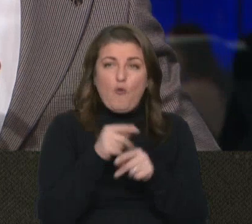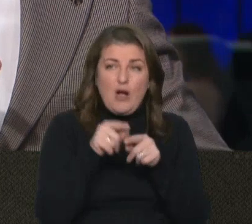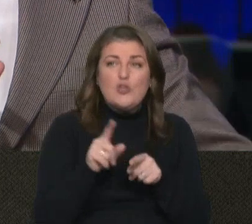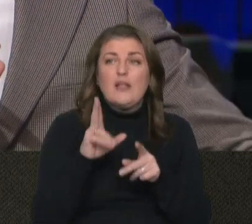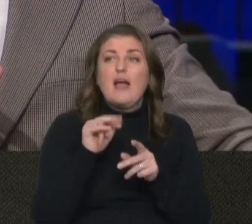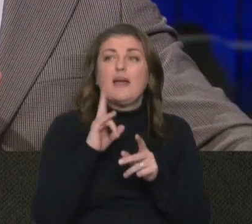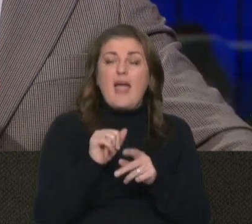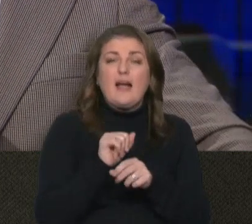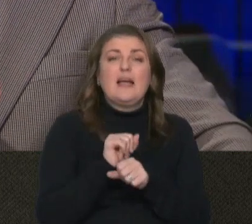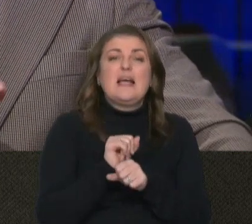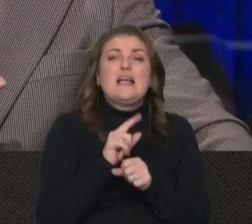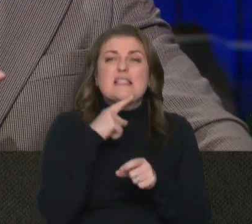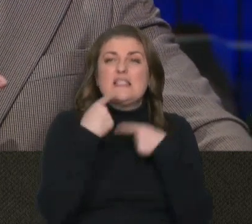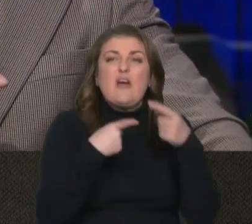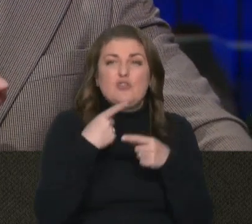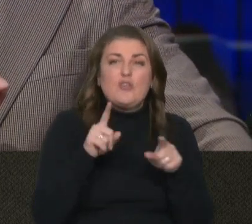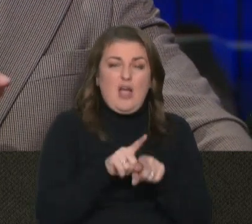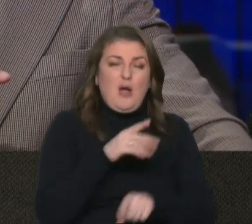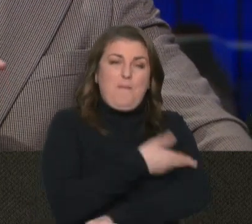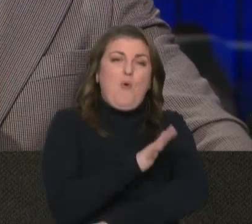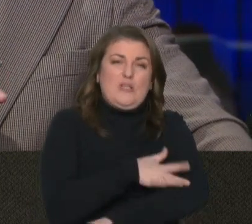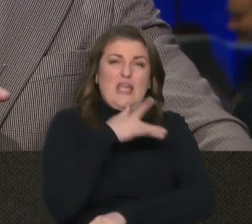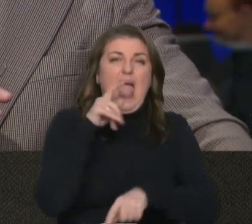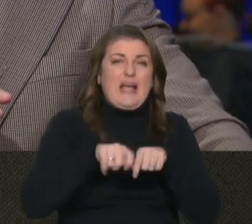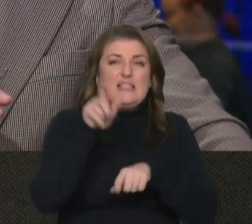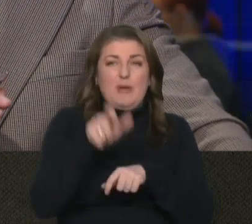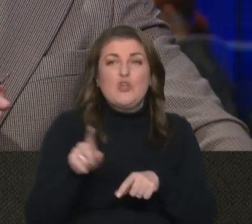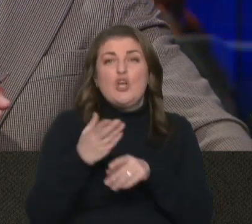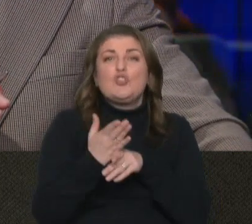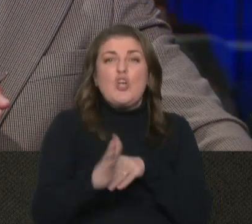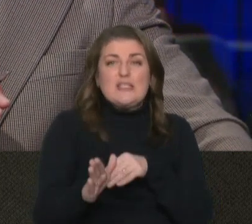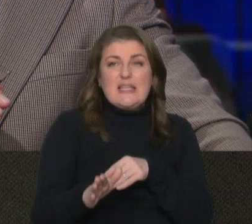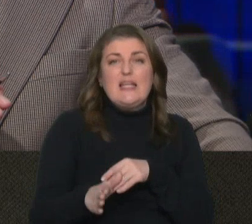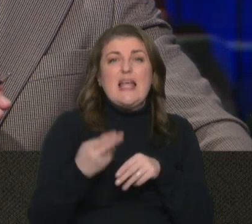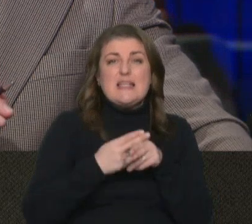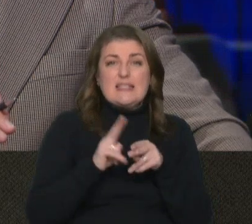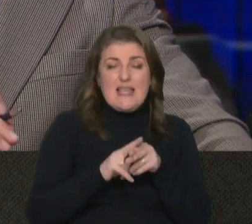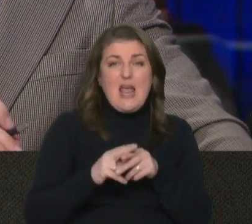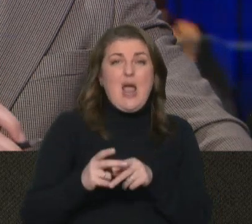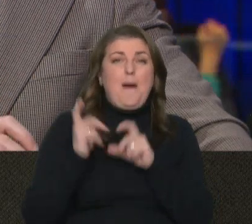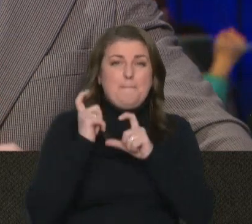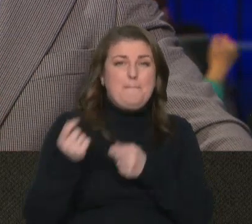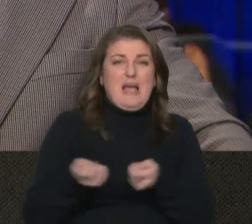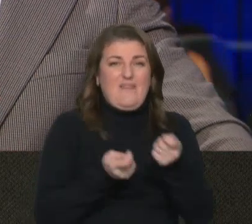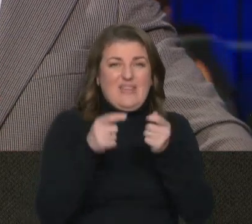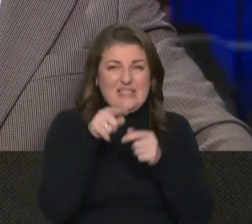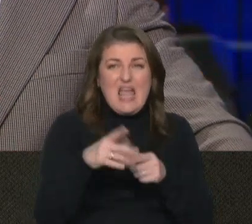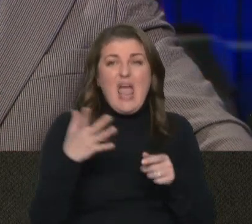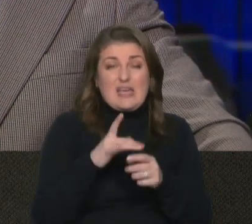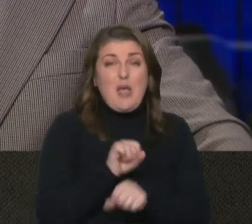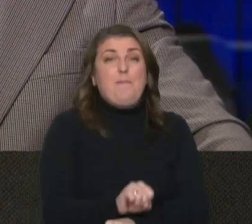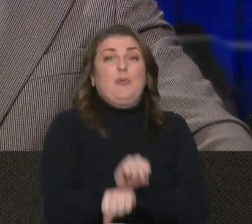так як стверджують польські експерти, що частина цих перевізників, які